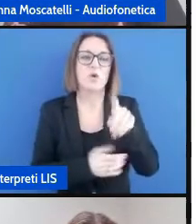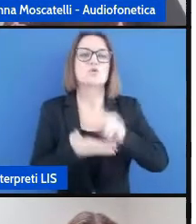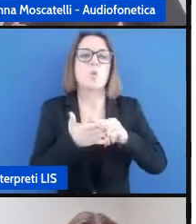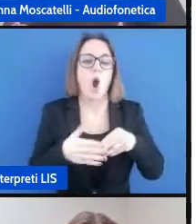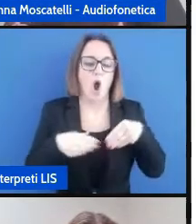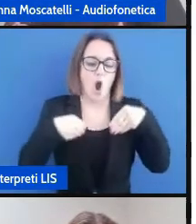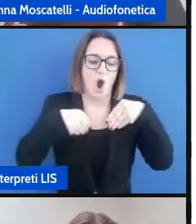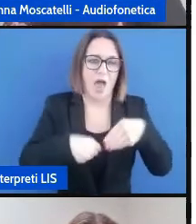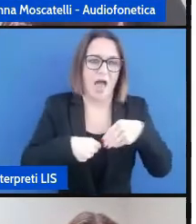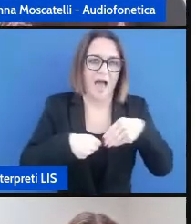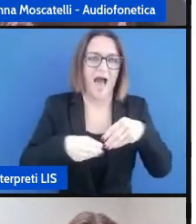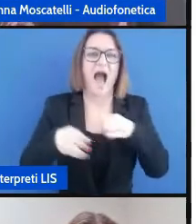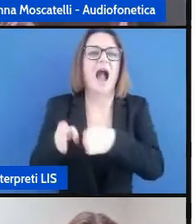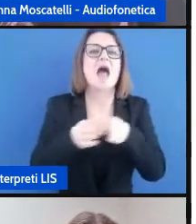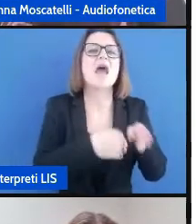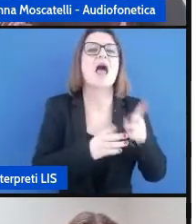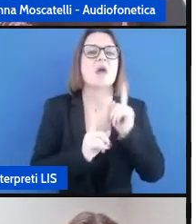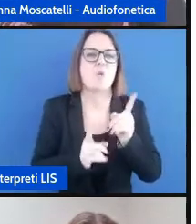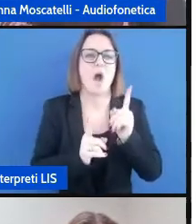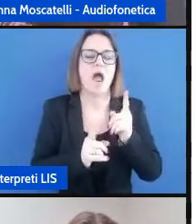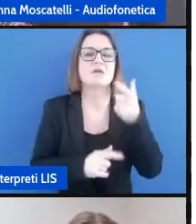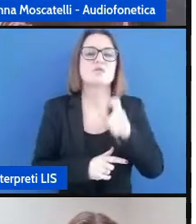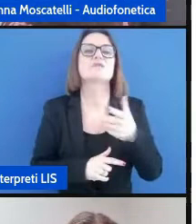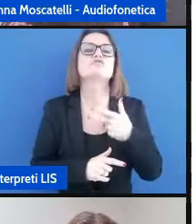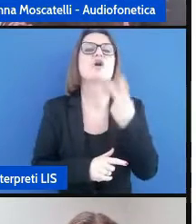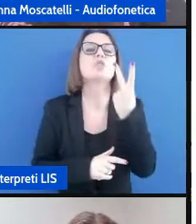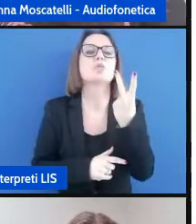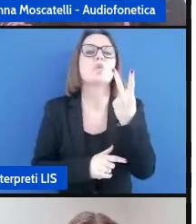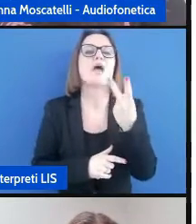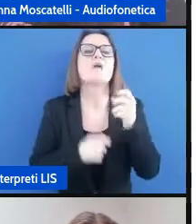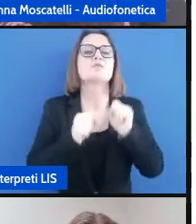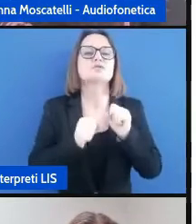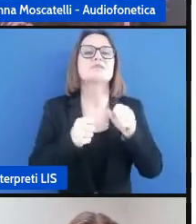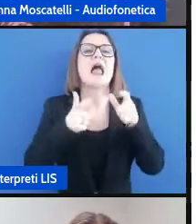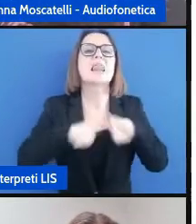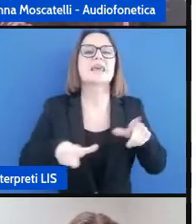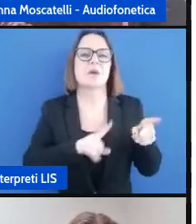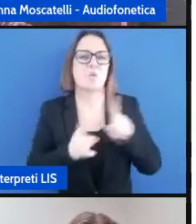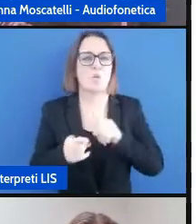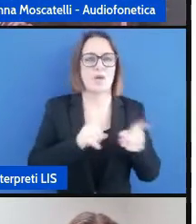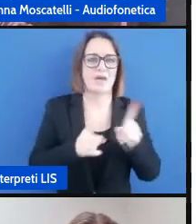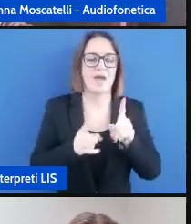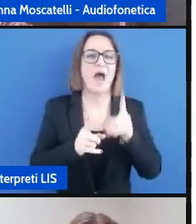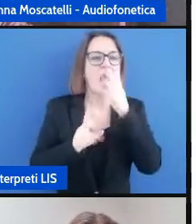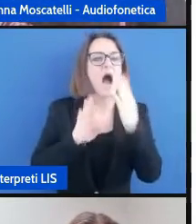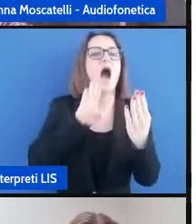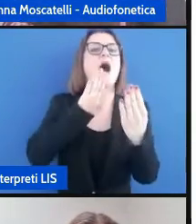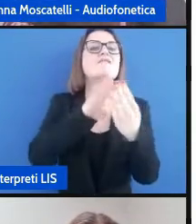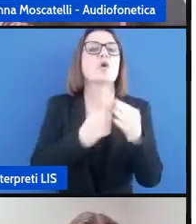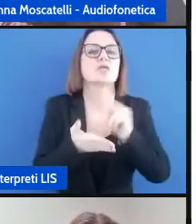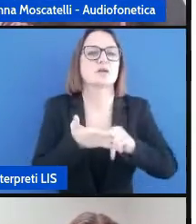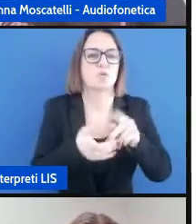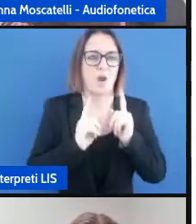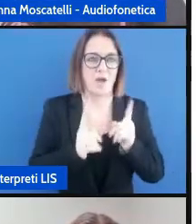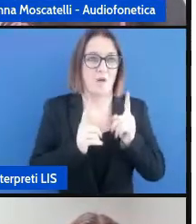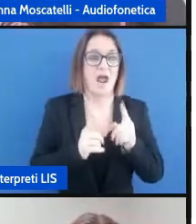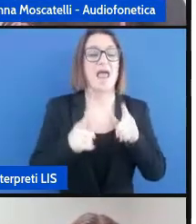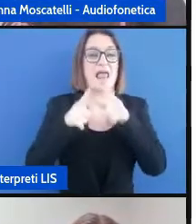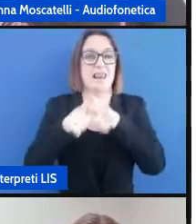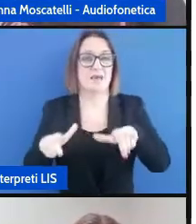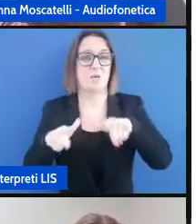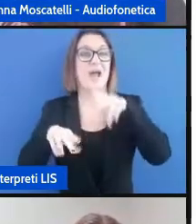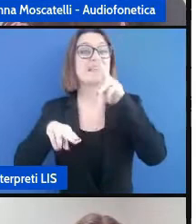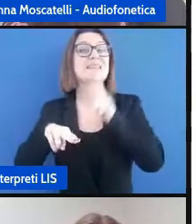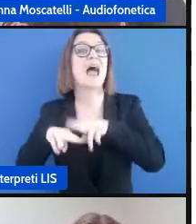ci sono due lingue effettivamente col quale un bambino si può approcciare alla scuola l'italiano che è